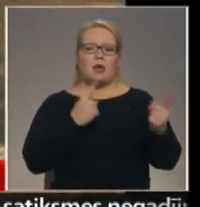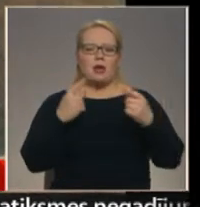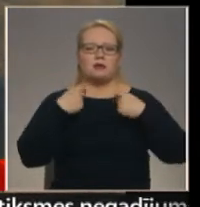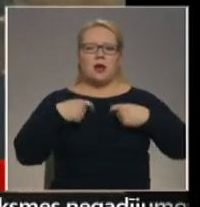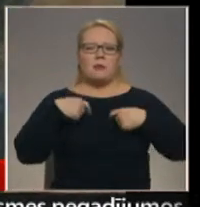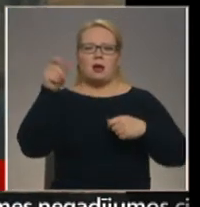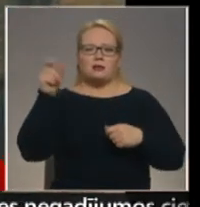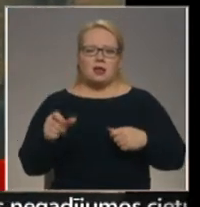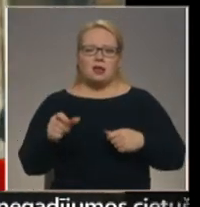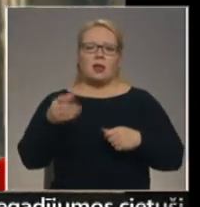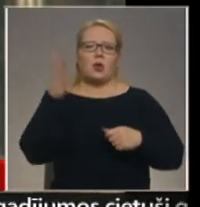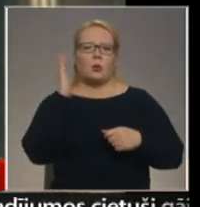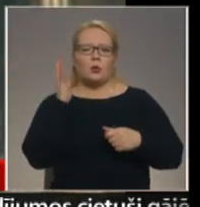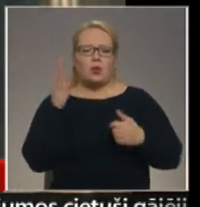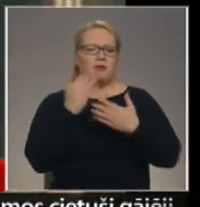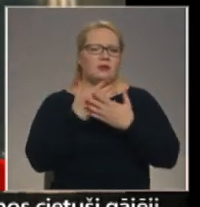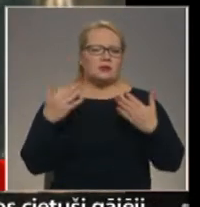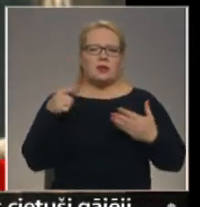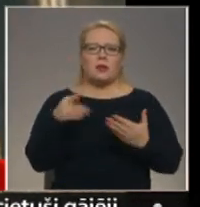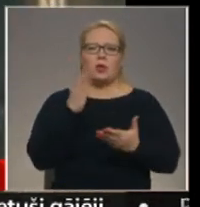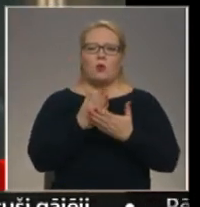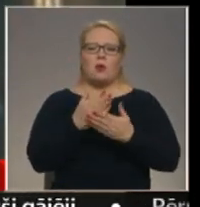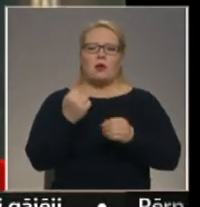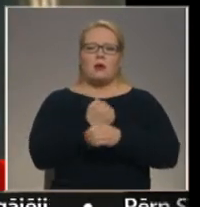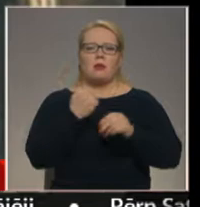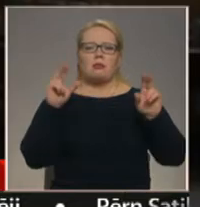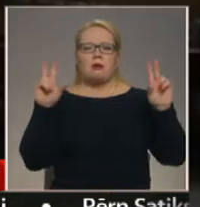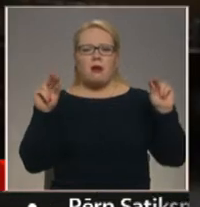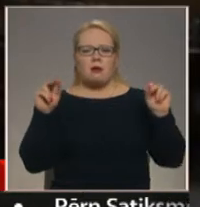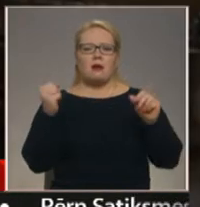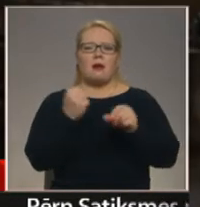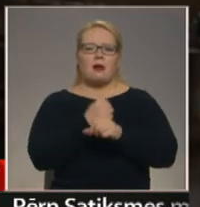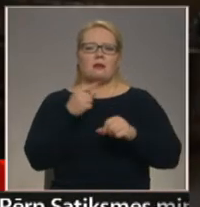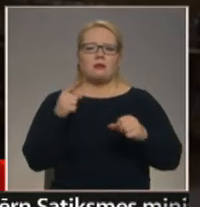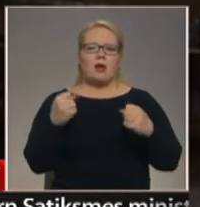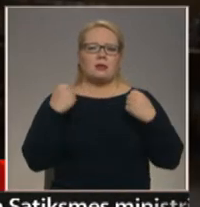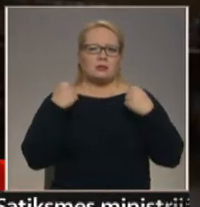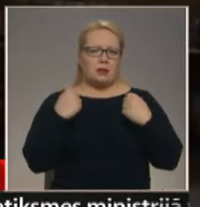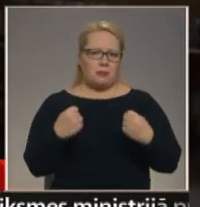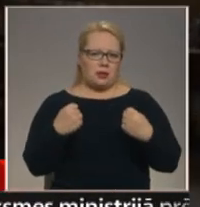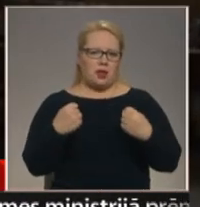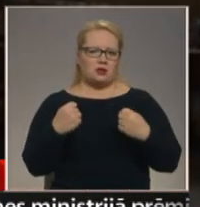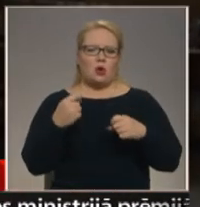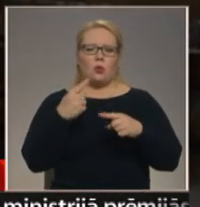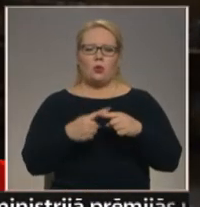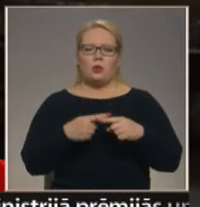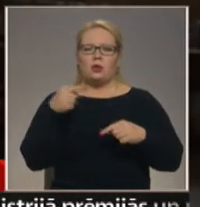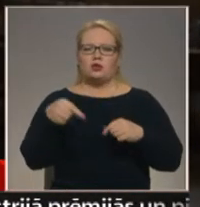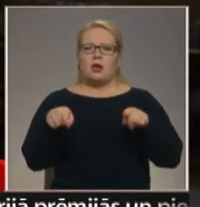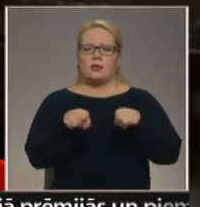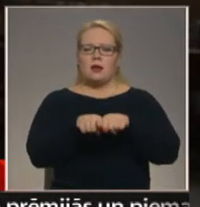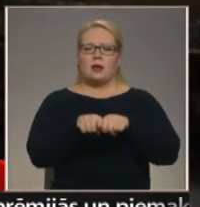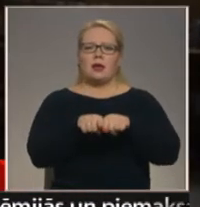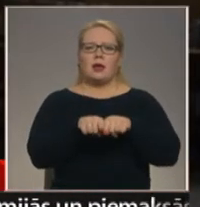uzrunas. Visādā veidā šeit notika gan garīga, gan fiziski tāda stiprināšanās. Šeit arī